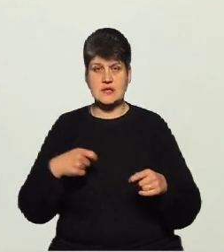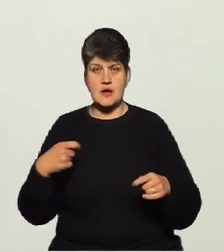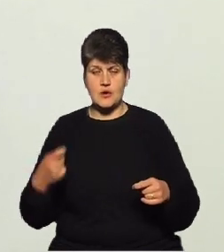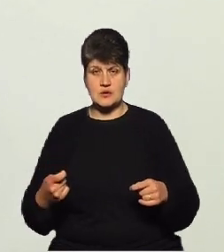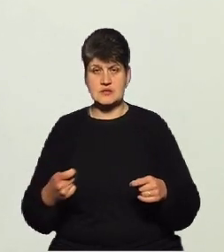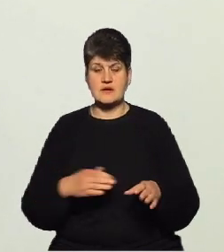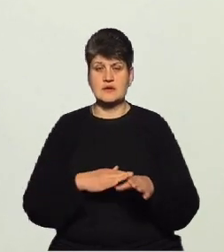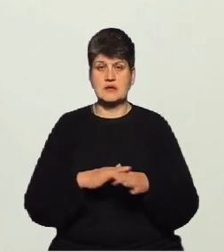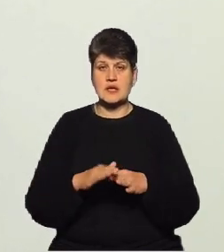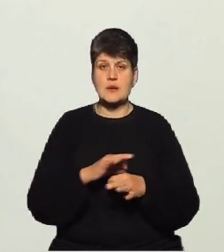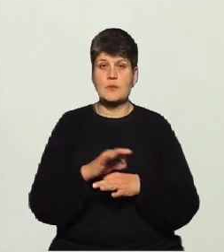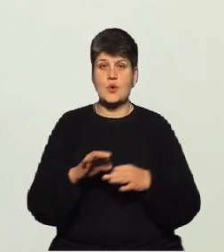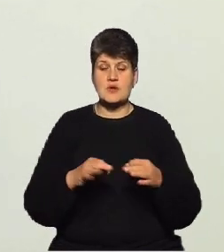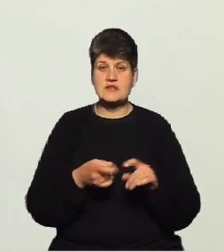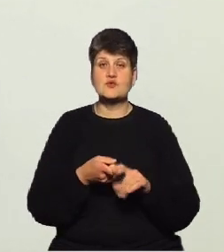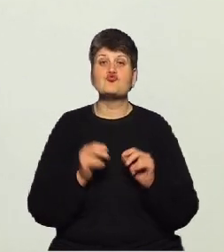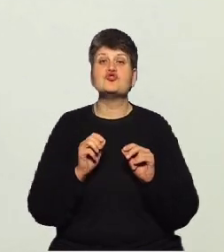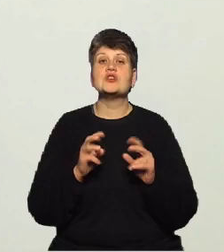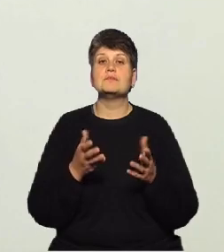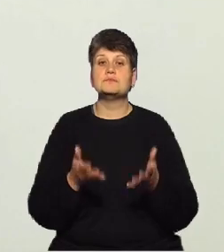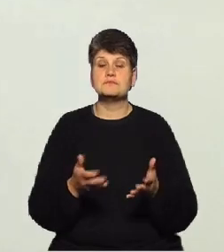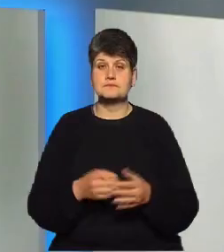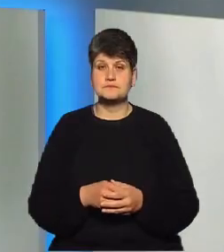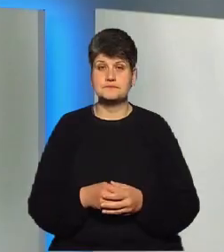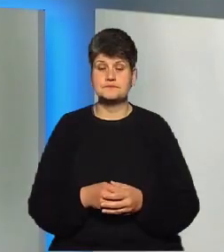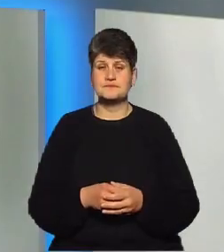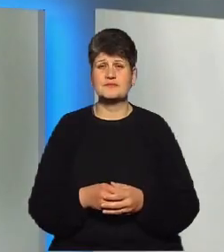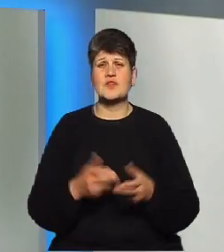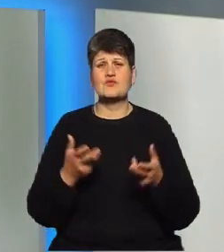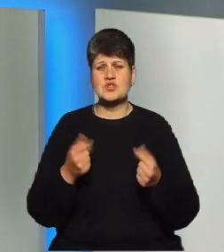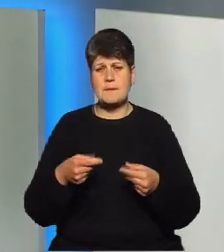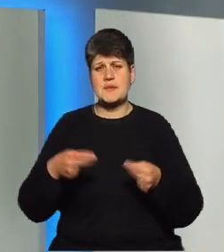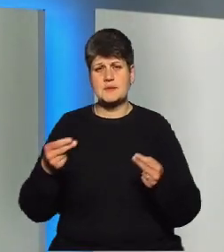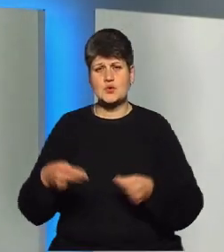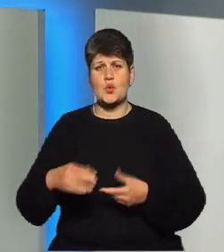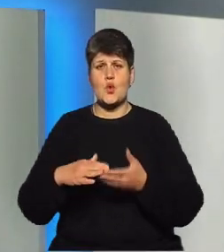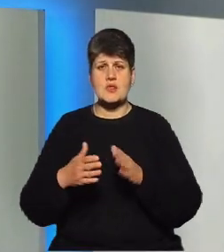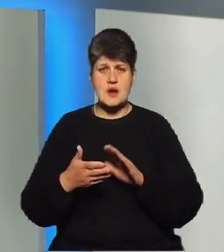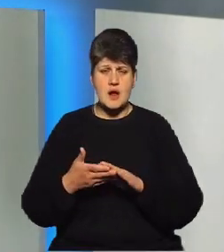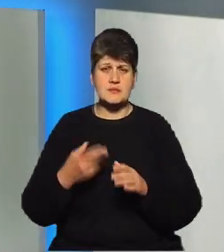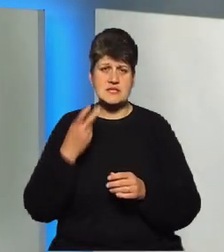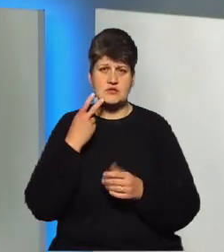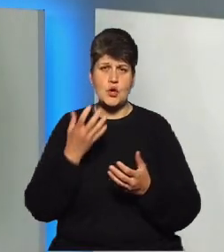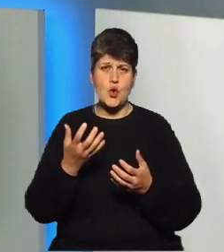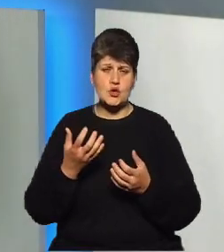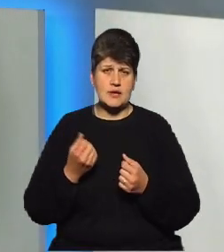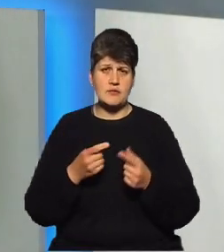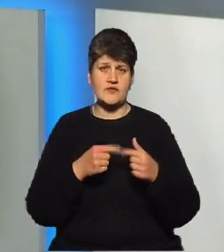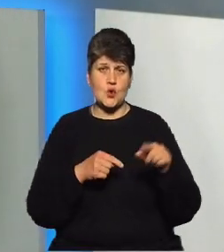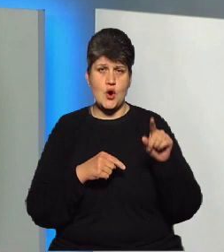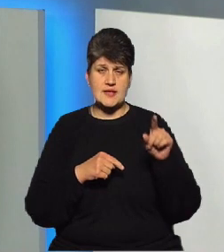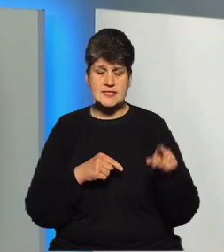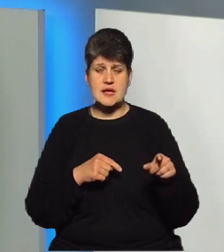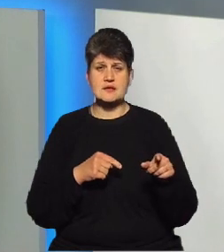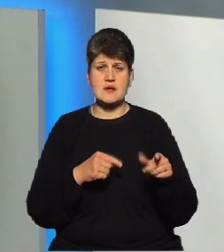проєкту, зв'язку з чим? Звичайно, підписуючи контракт, ми завжди отримуємо від підрядника так званий графік